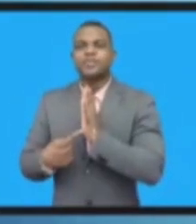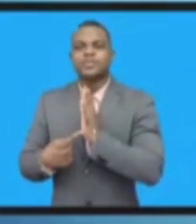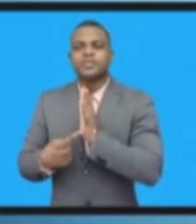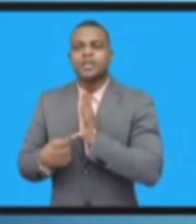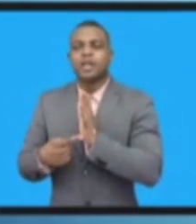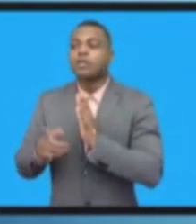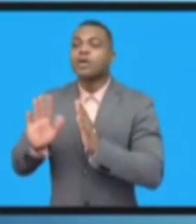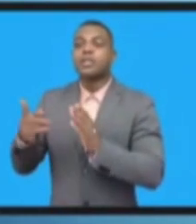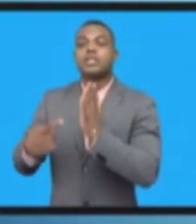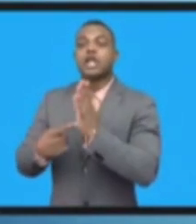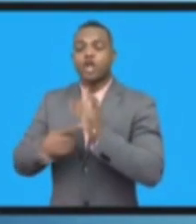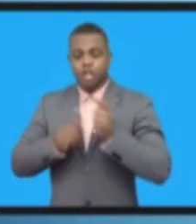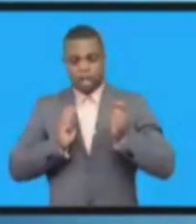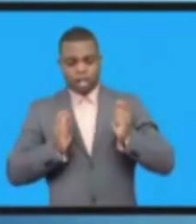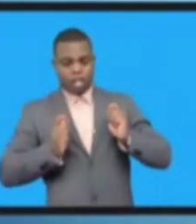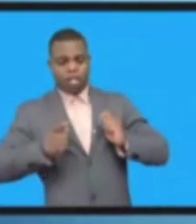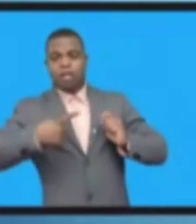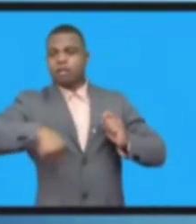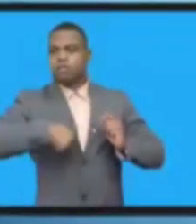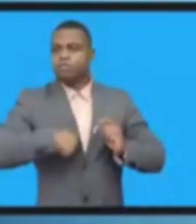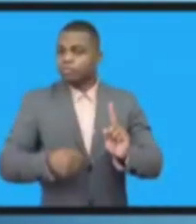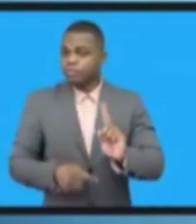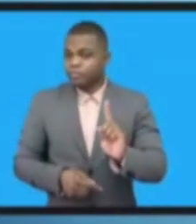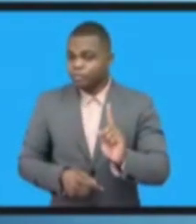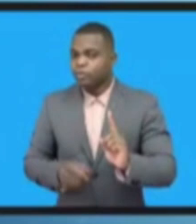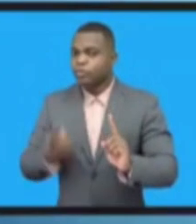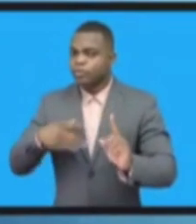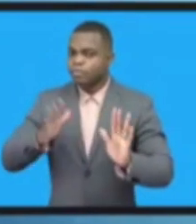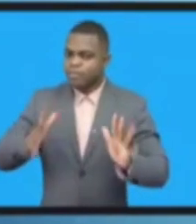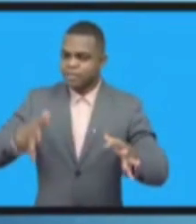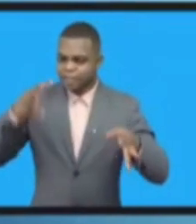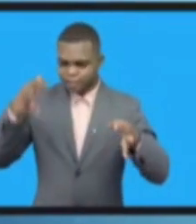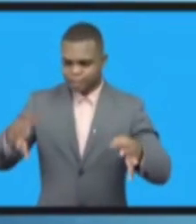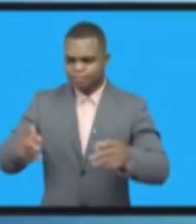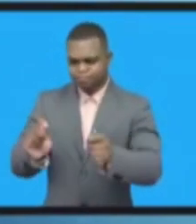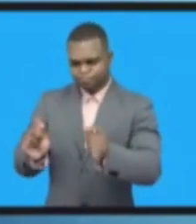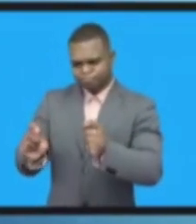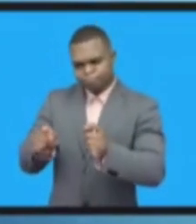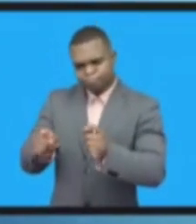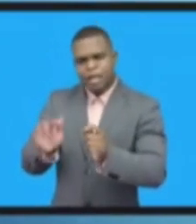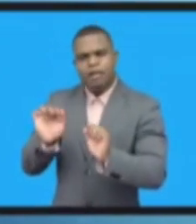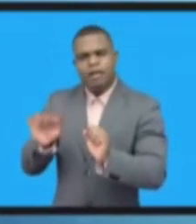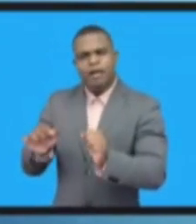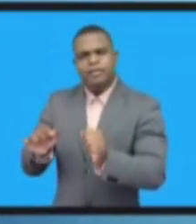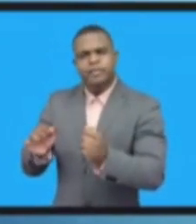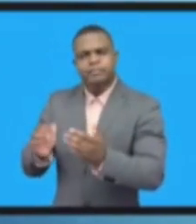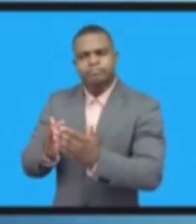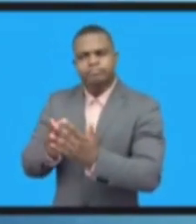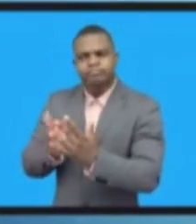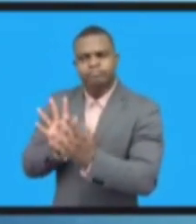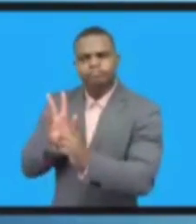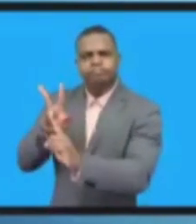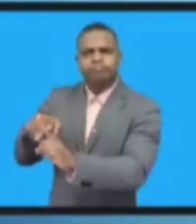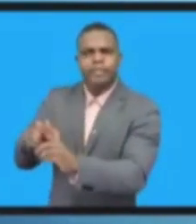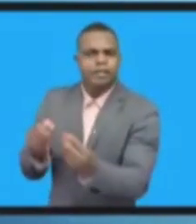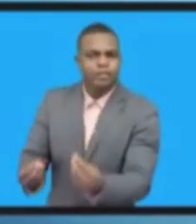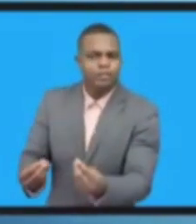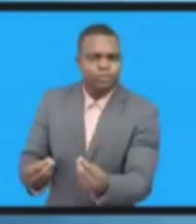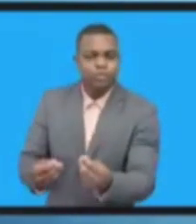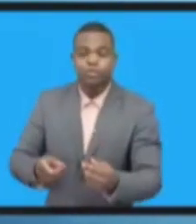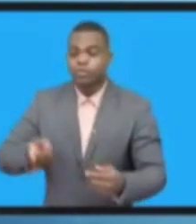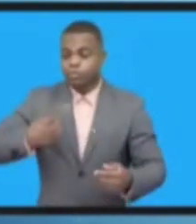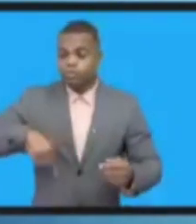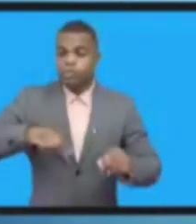сообщество, у нас есть возможность. Но также мы обязаны создавать цифровое будущее, в